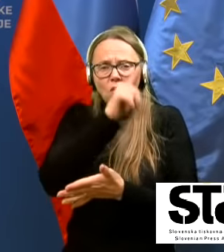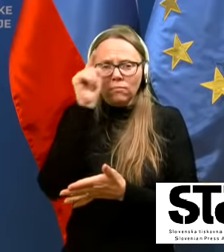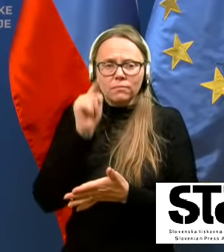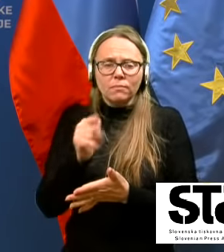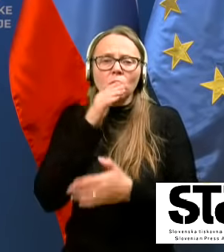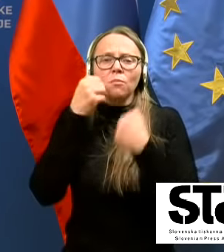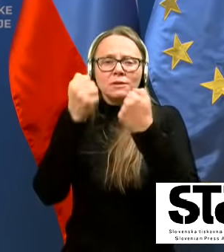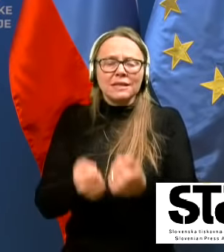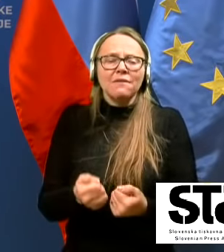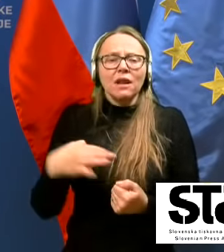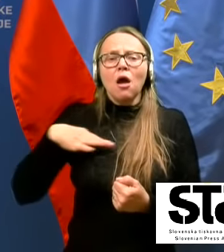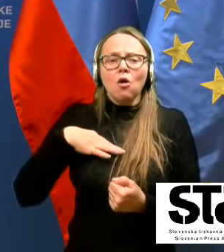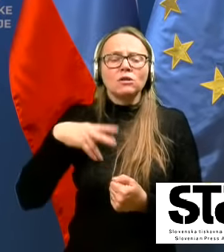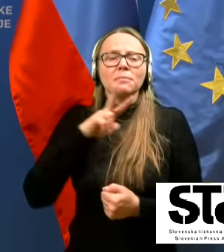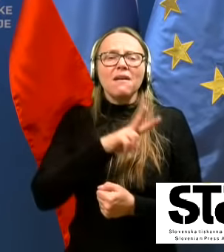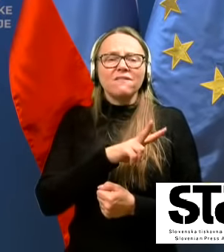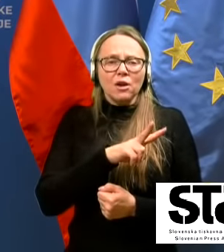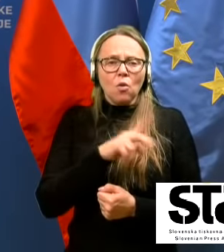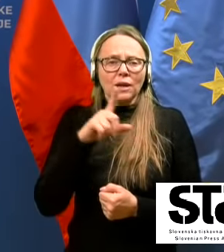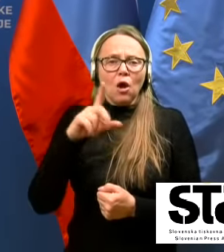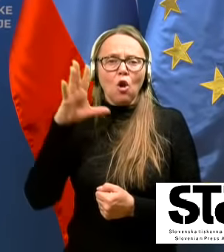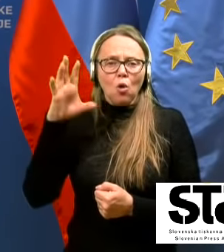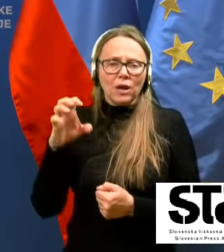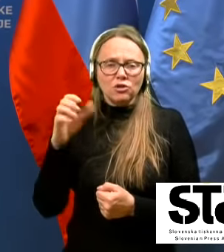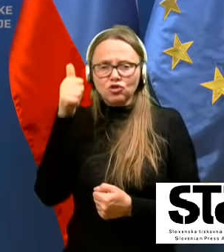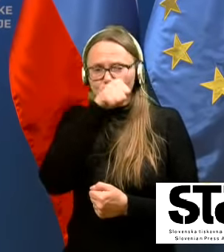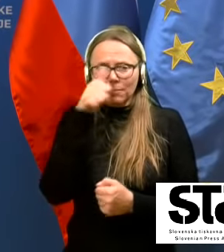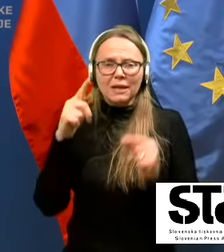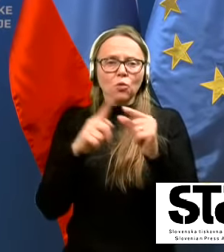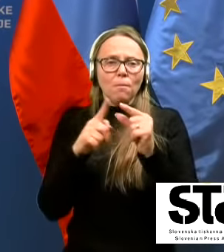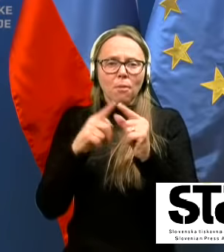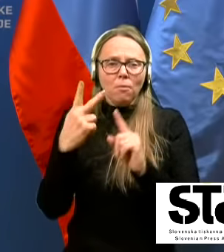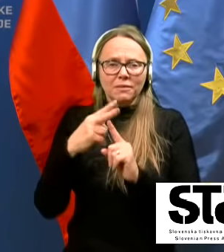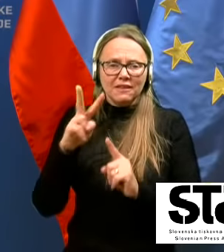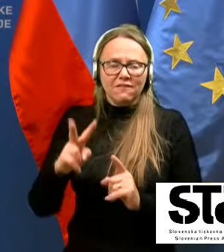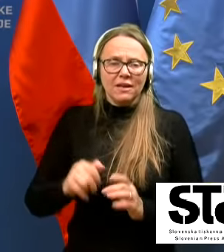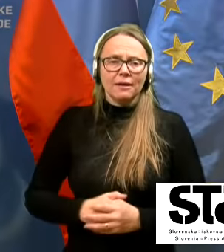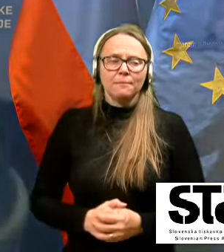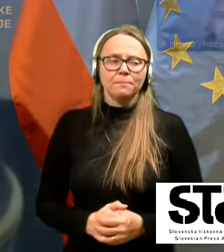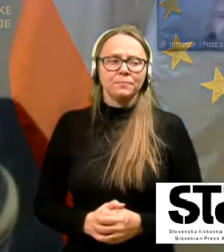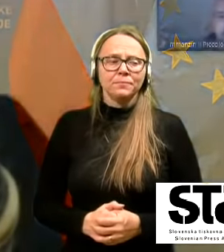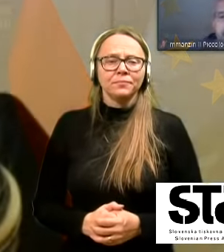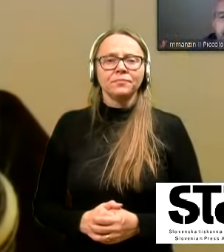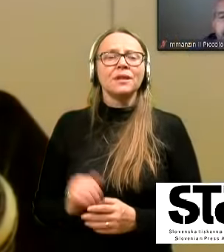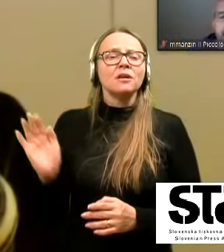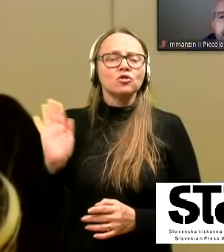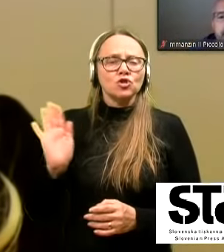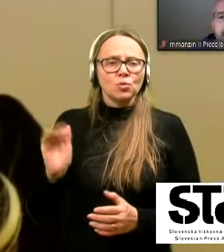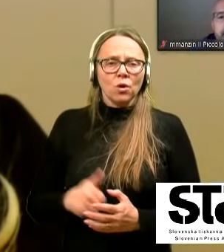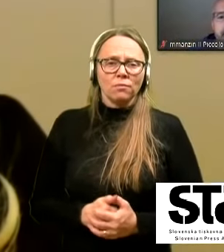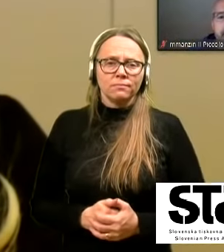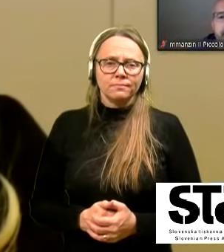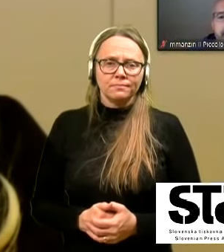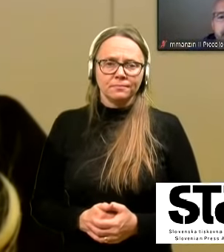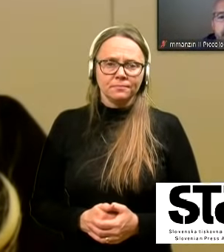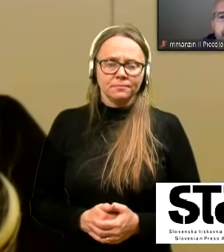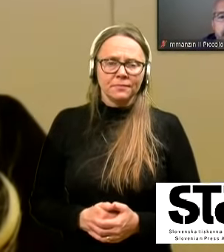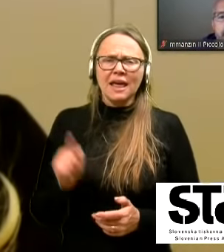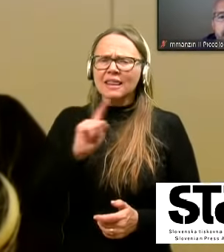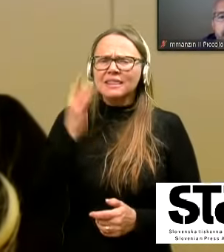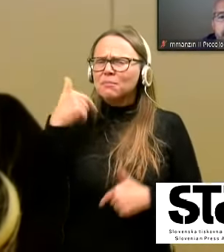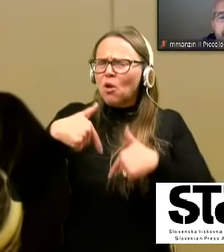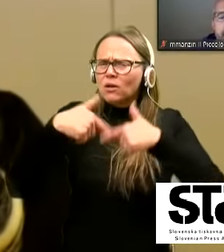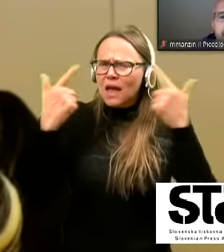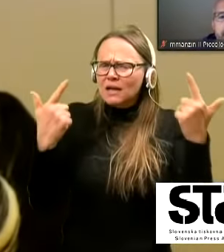zastavila gospa Veronika Laurenčeč v imenu POP TV-ja. Ja, živjo. Mene zanima, ker ni bilo čist